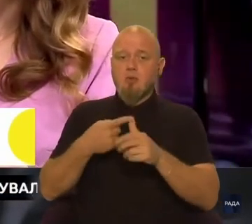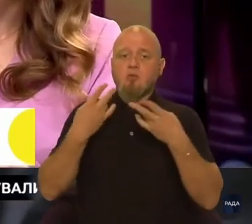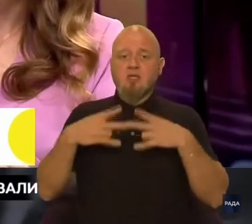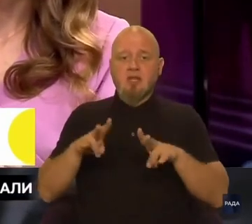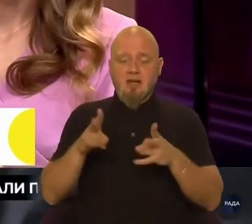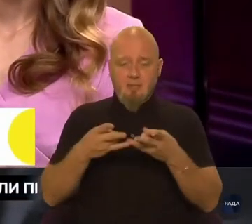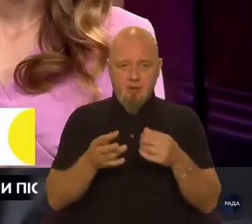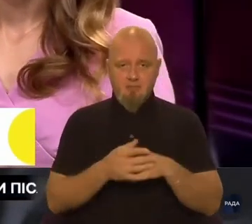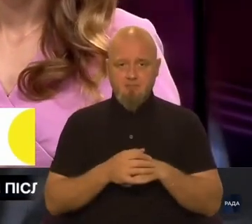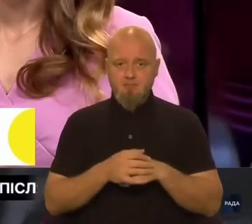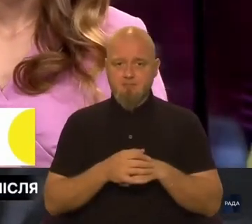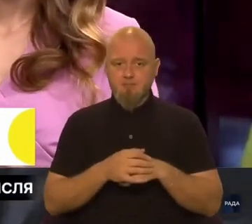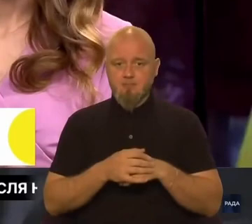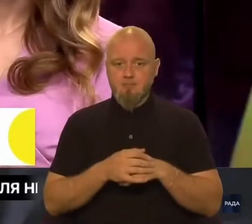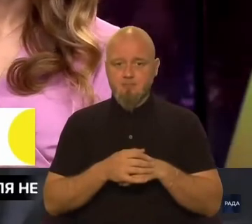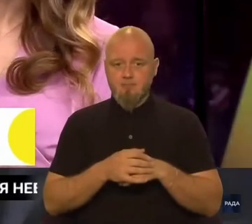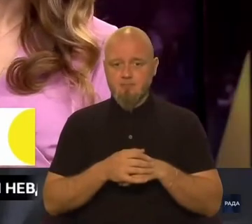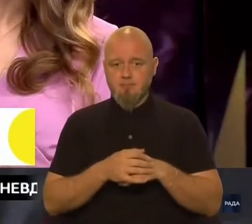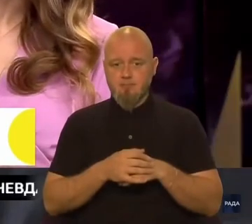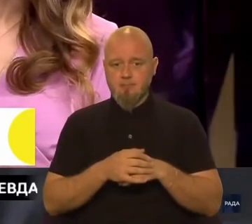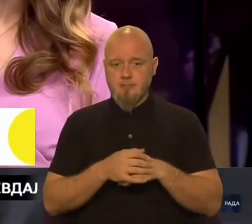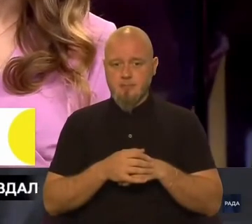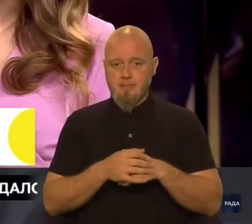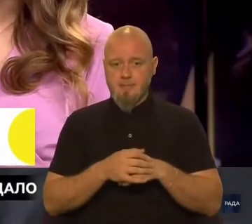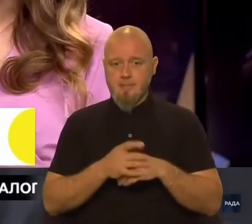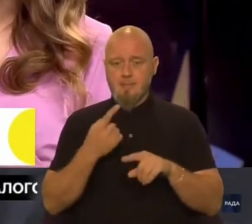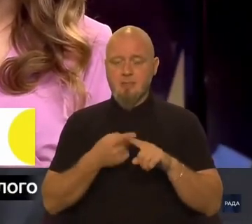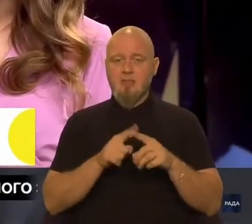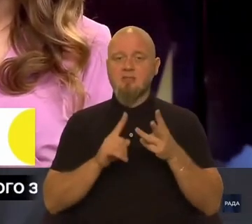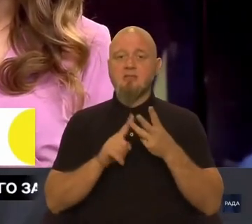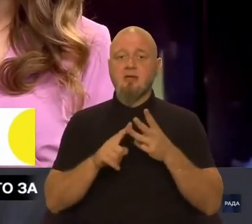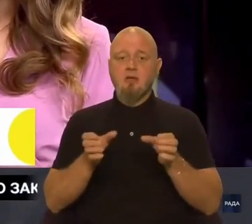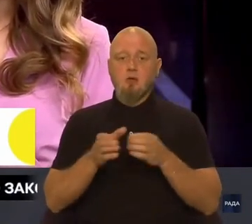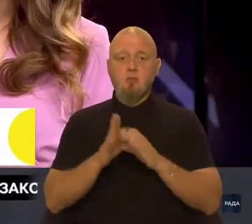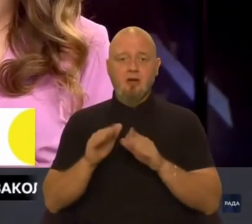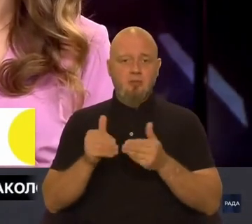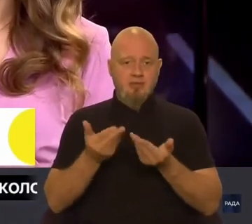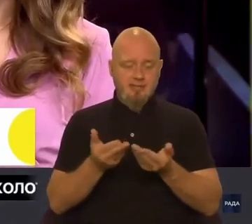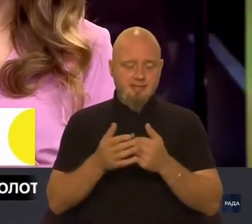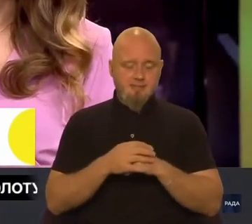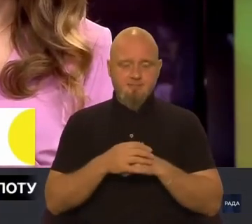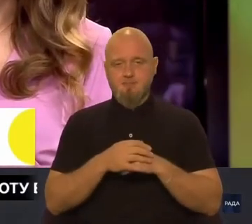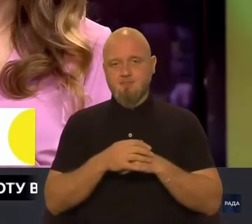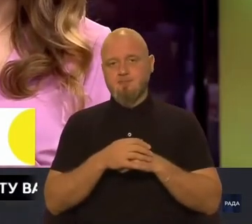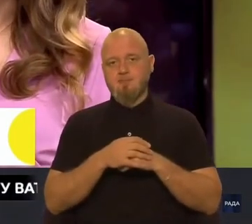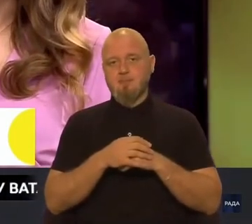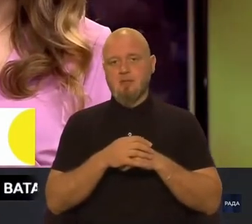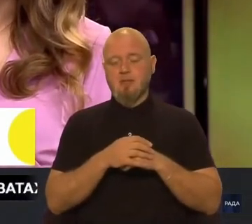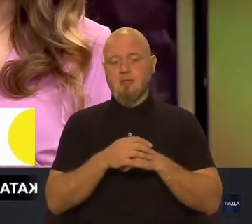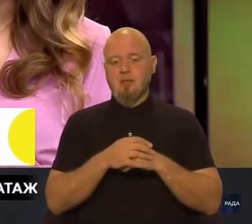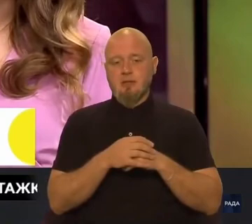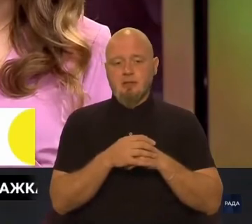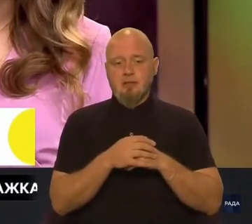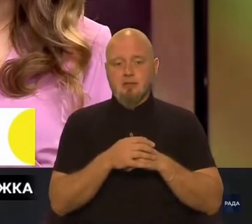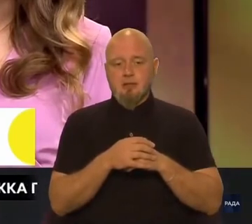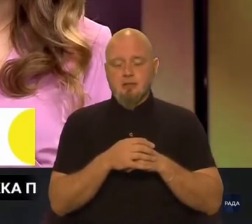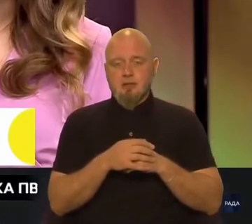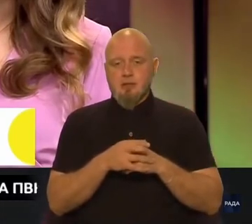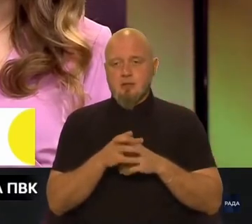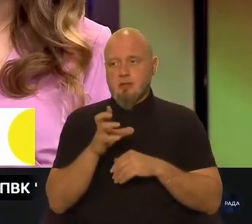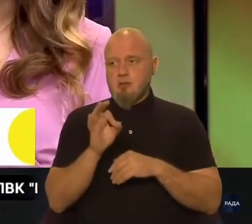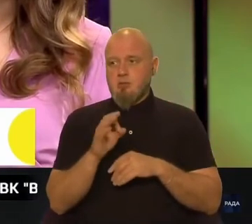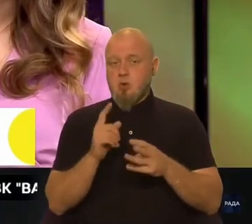не треба. Це третя група рекомендацій, бо